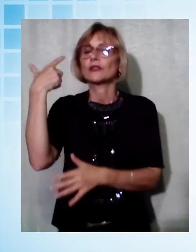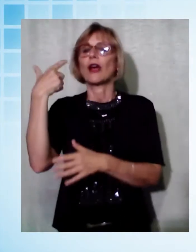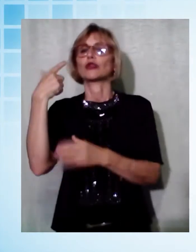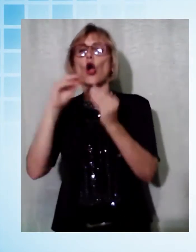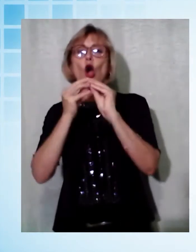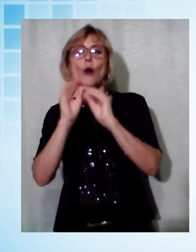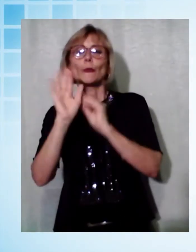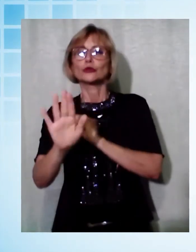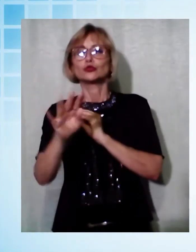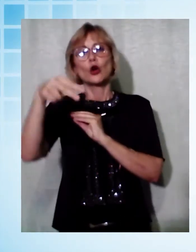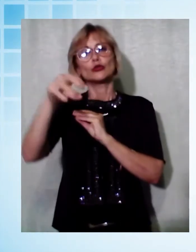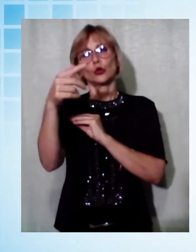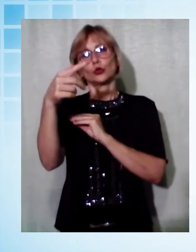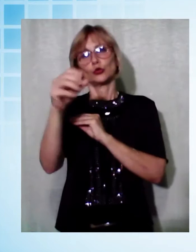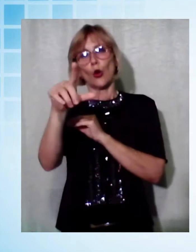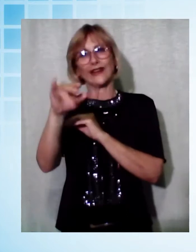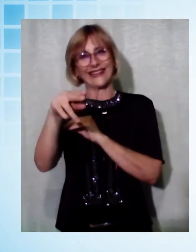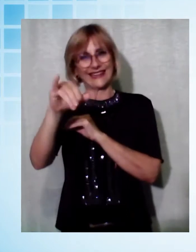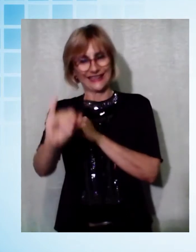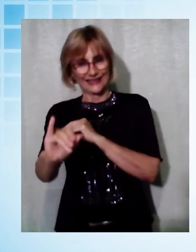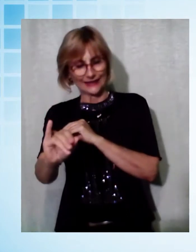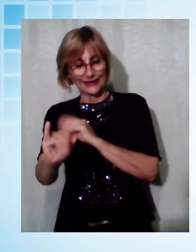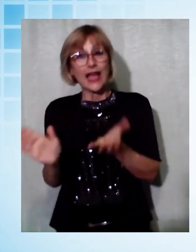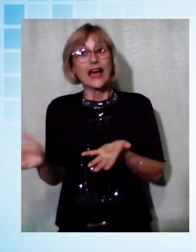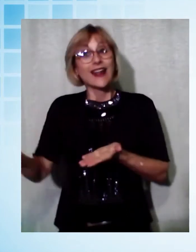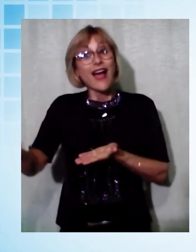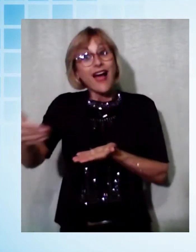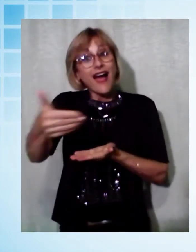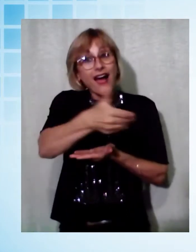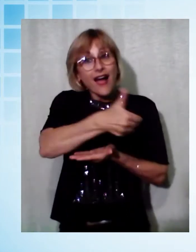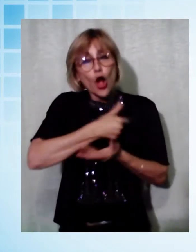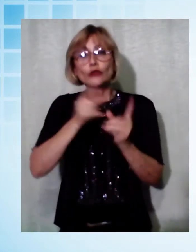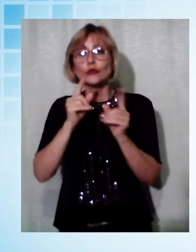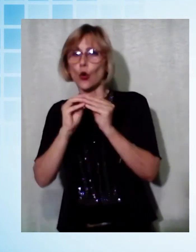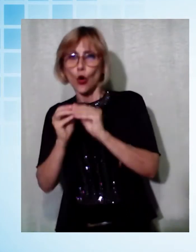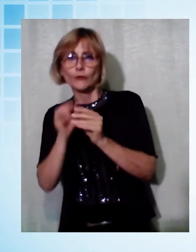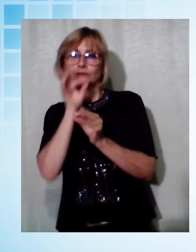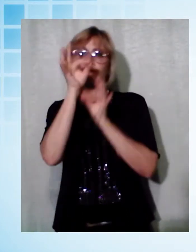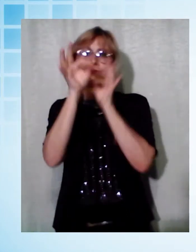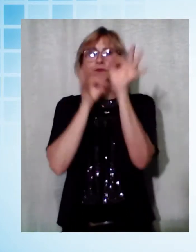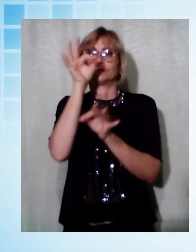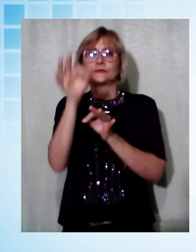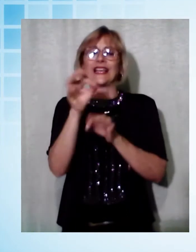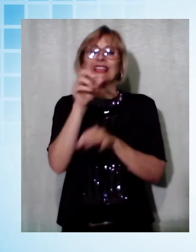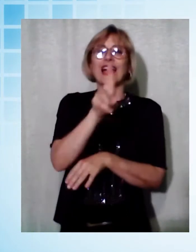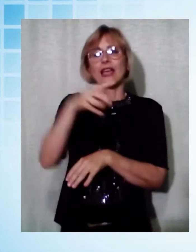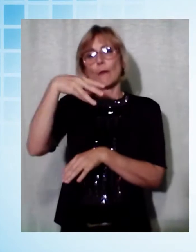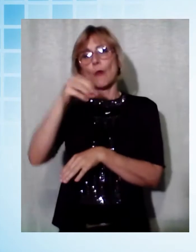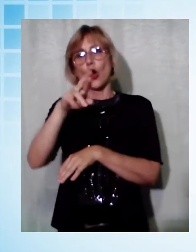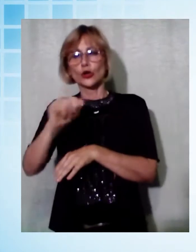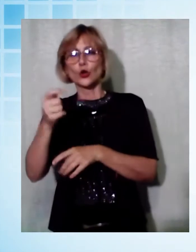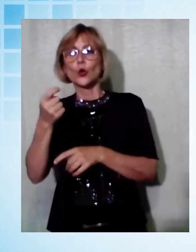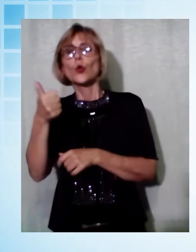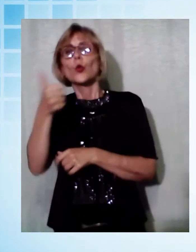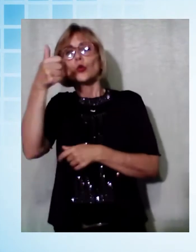Come si svolgerà la raccolta di fondi lo ha spiegato Daniela Mori, Presidente del Consiglio di Sorveglianza di Unicoop Firenze. La